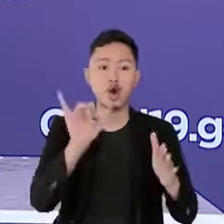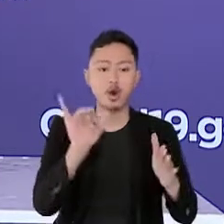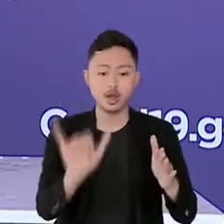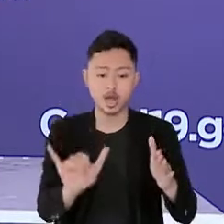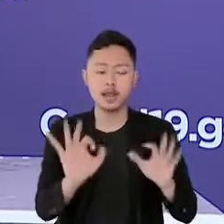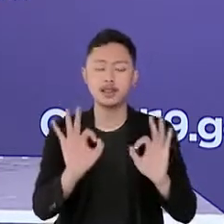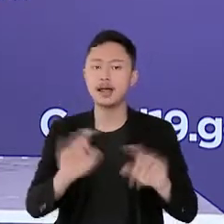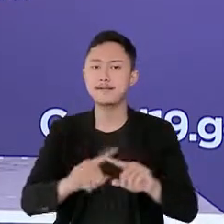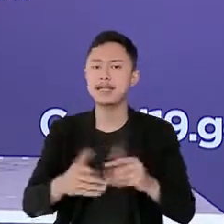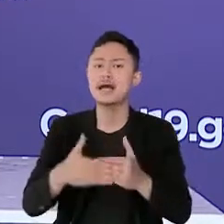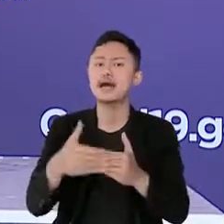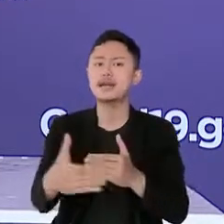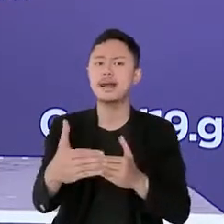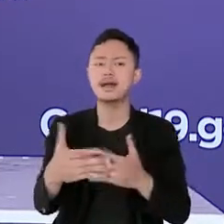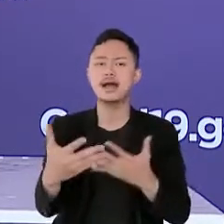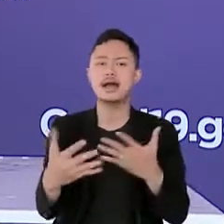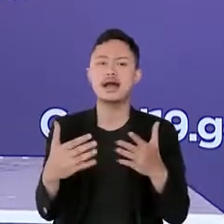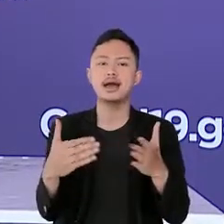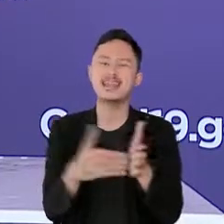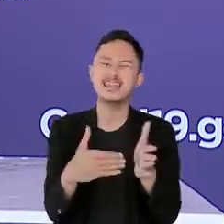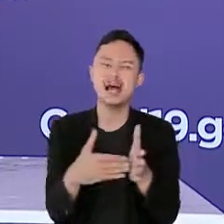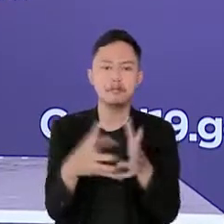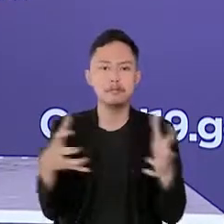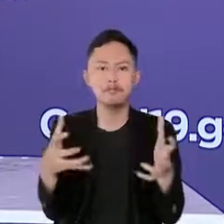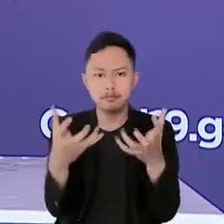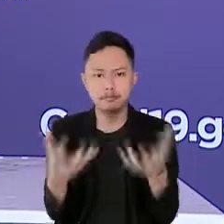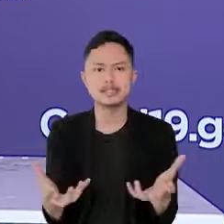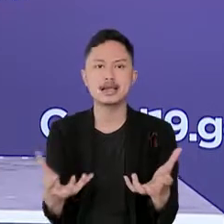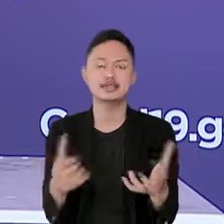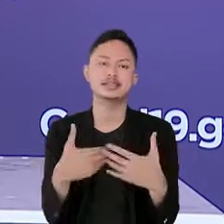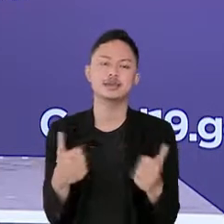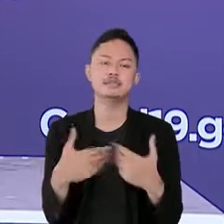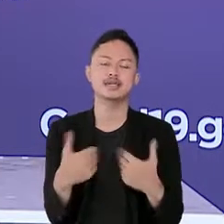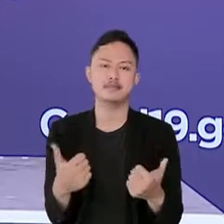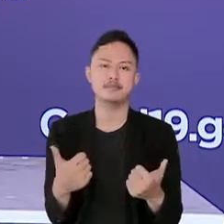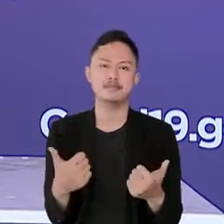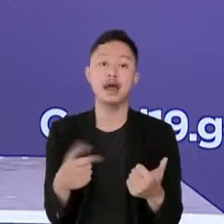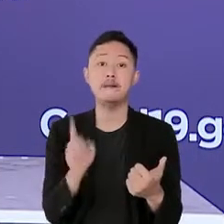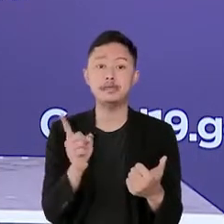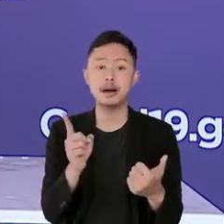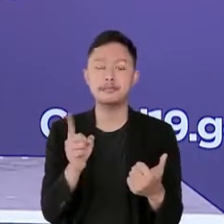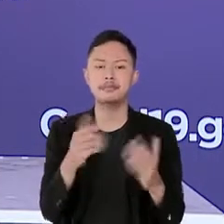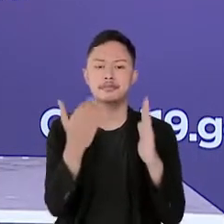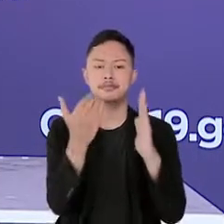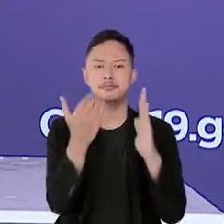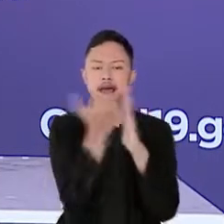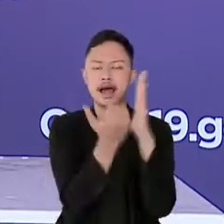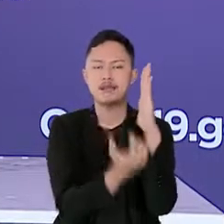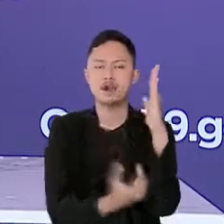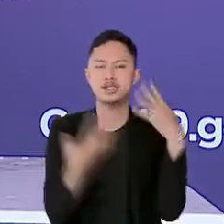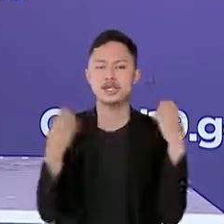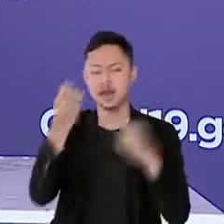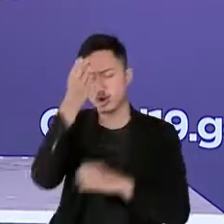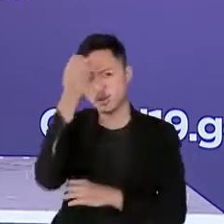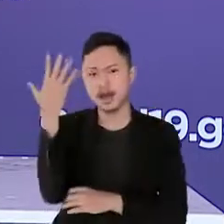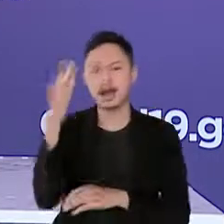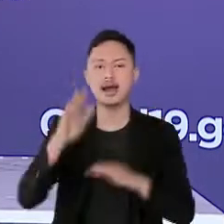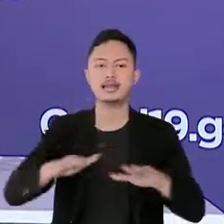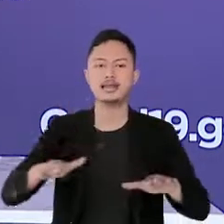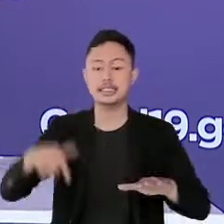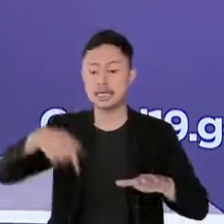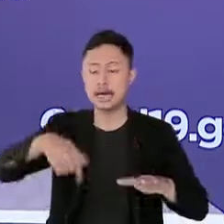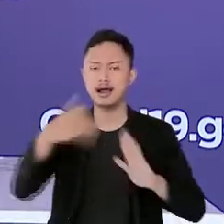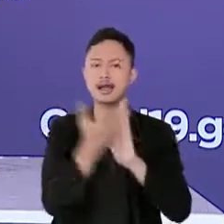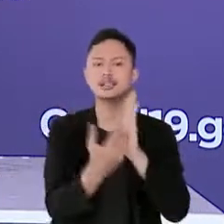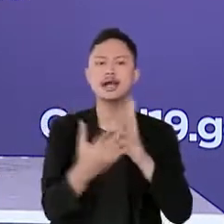apabila tidak dibarengi dengan protokol kesehatan yang ketat dengan adanya wacana perizinan kegiatan besar dit